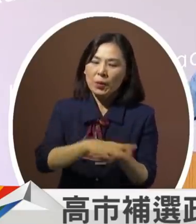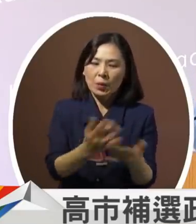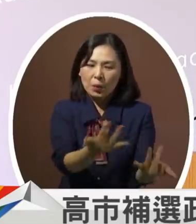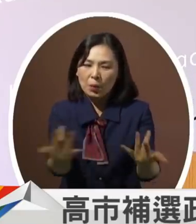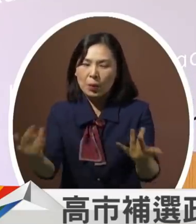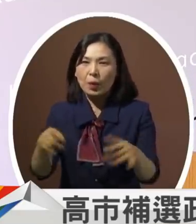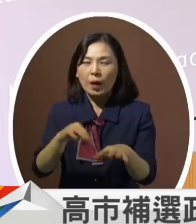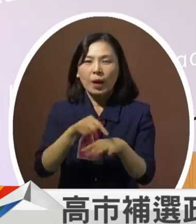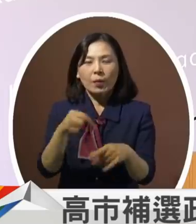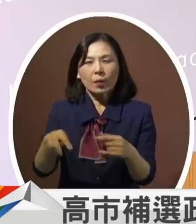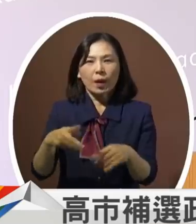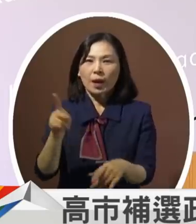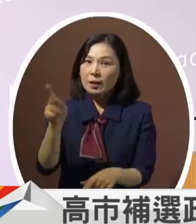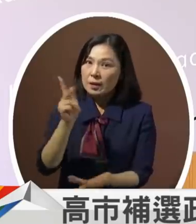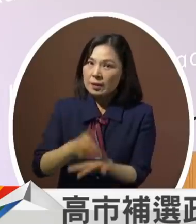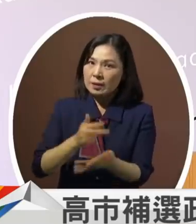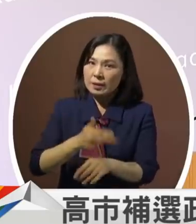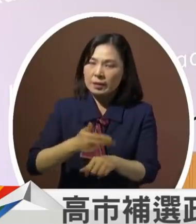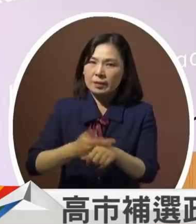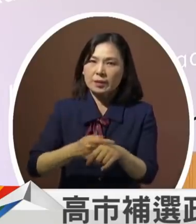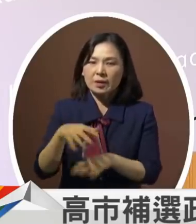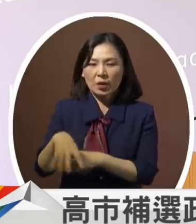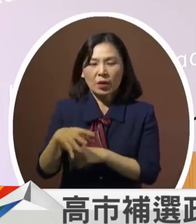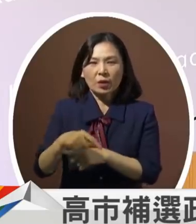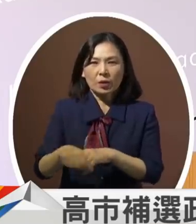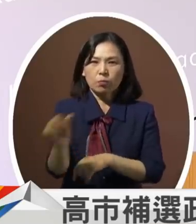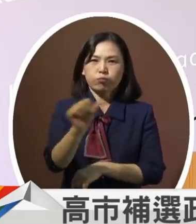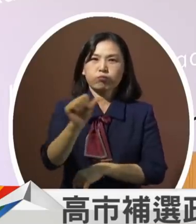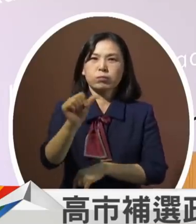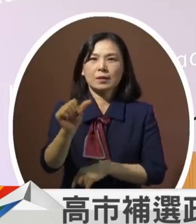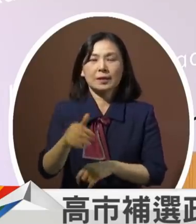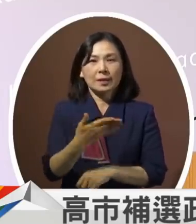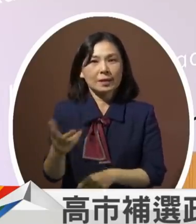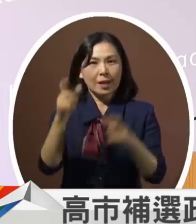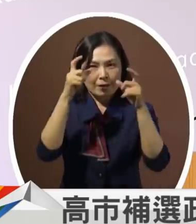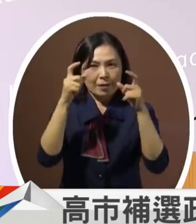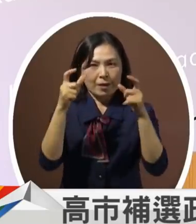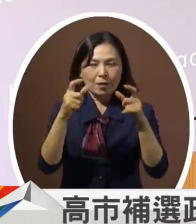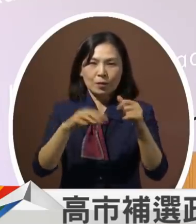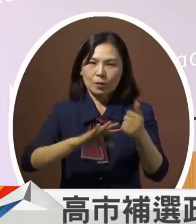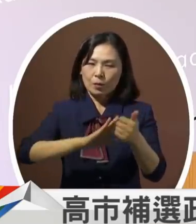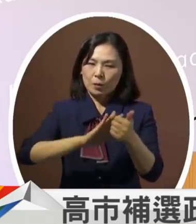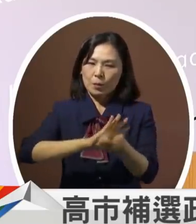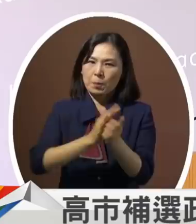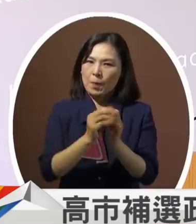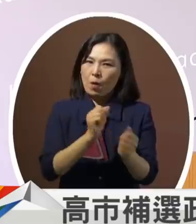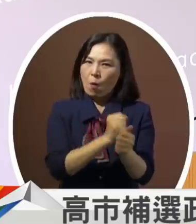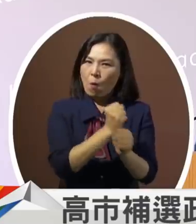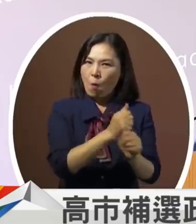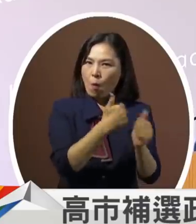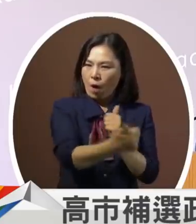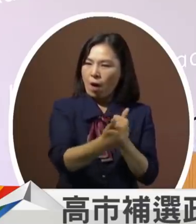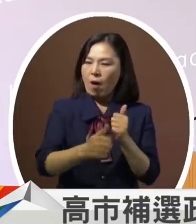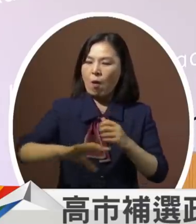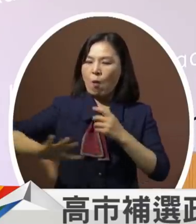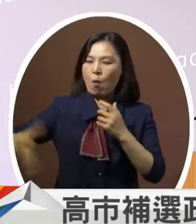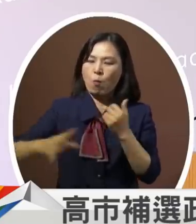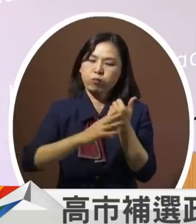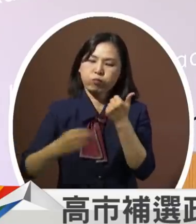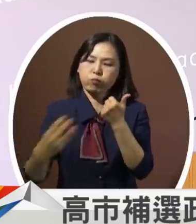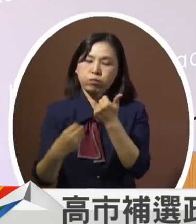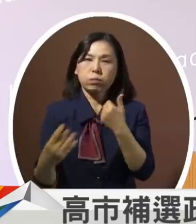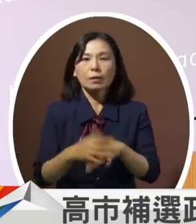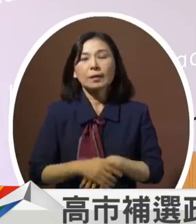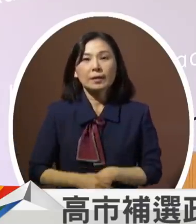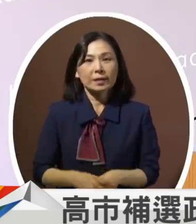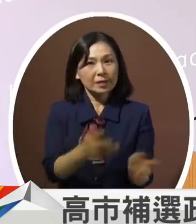续科技农业五大领域让高雄成为低碳任性的国际示范城市这个也是也希望桥头工业园区